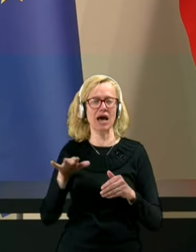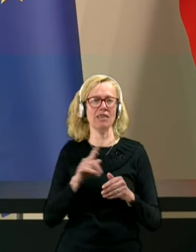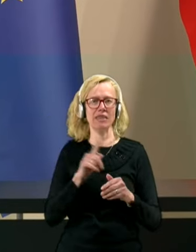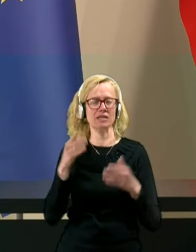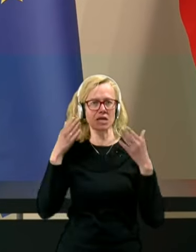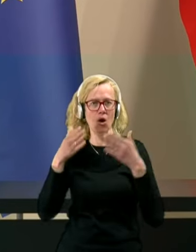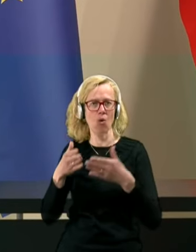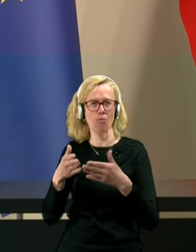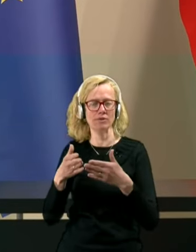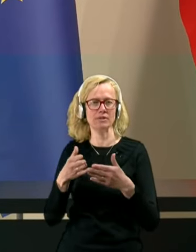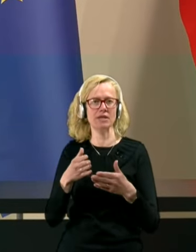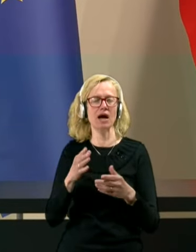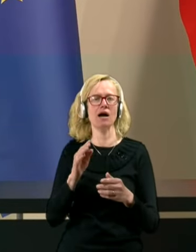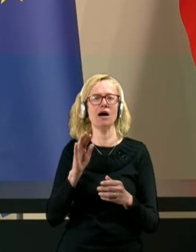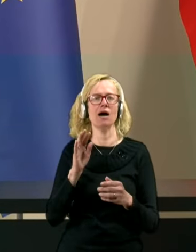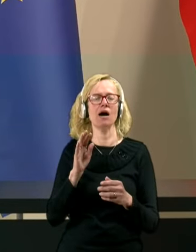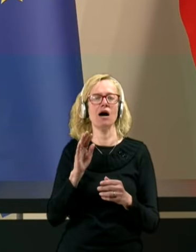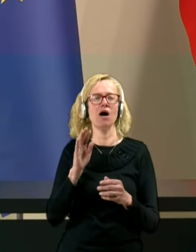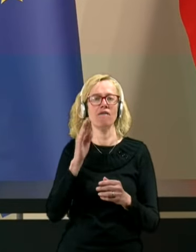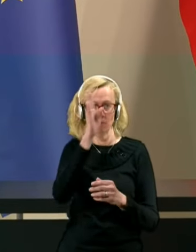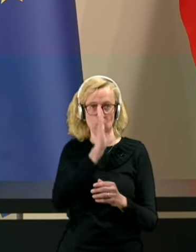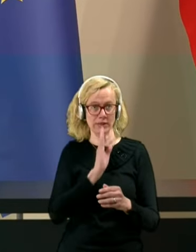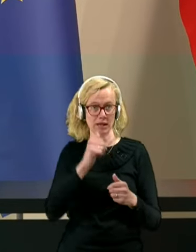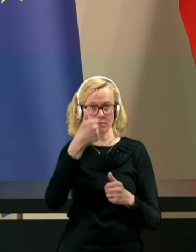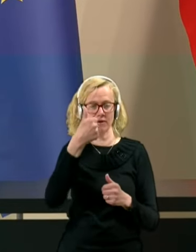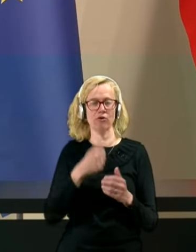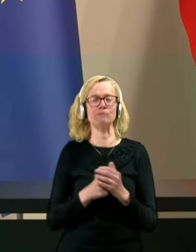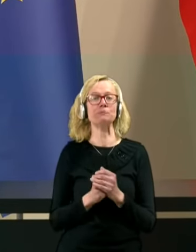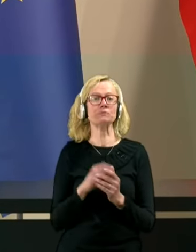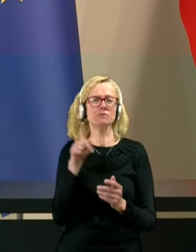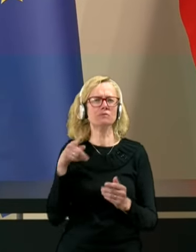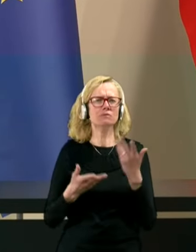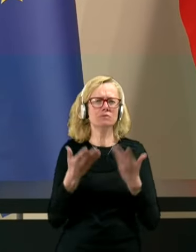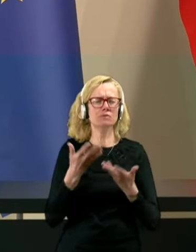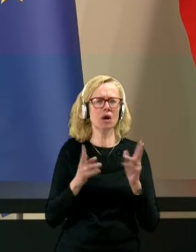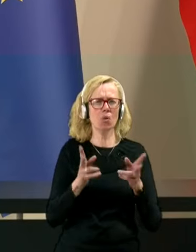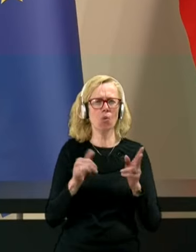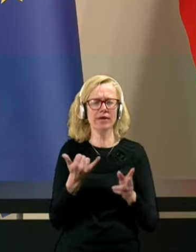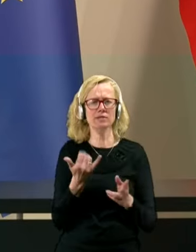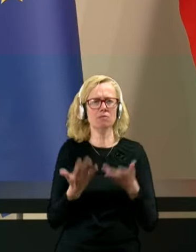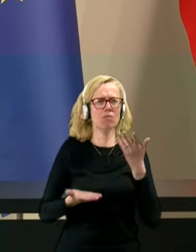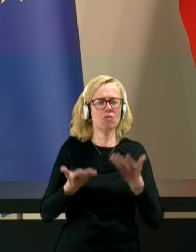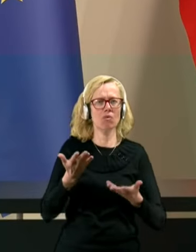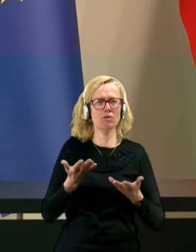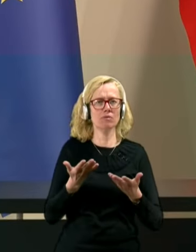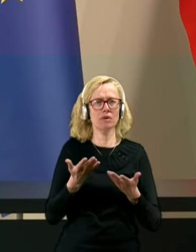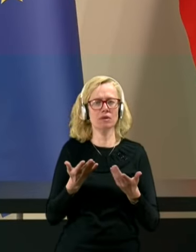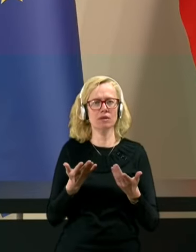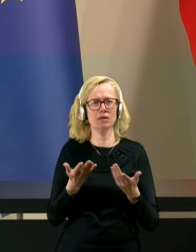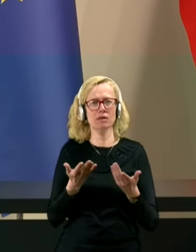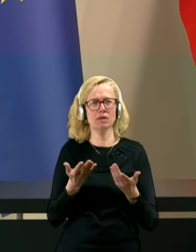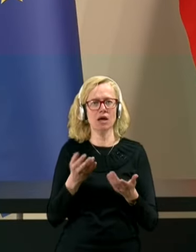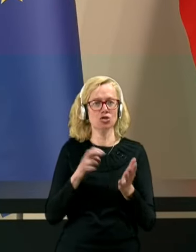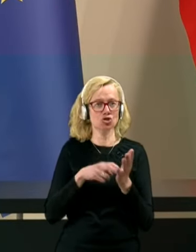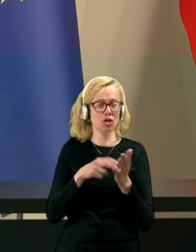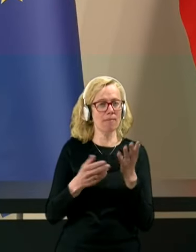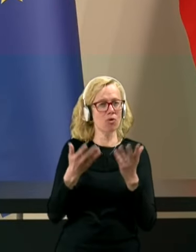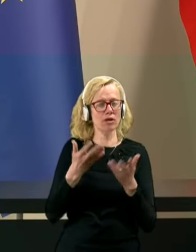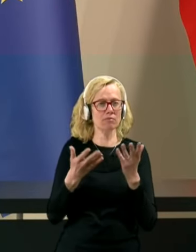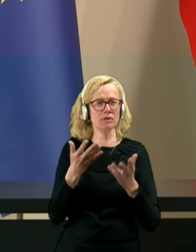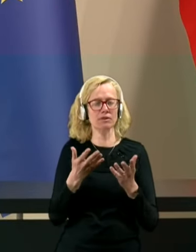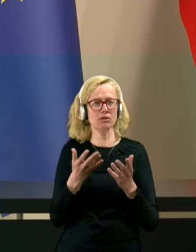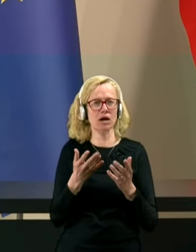v ponedeljek in morda, kako je, če je še v igri, mora biti na rekonstrukcija